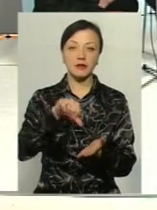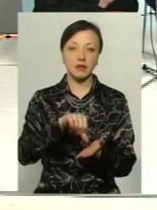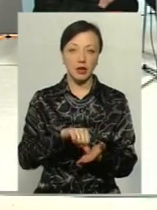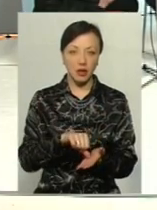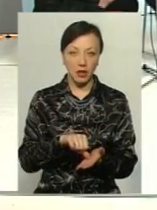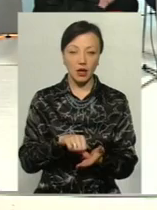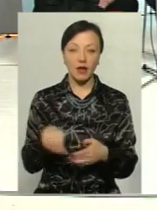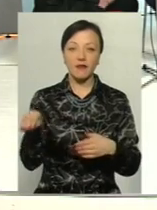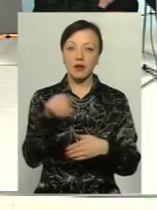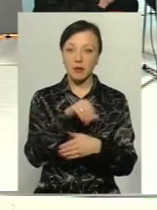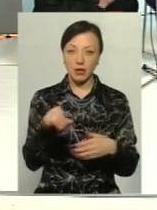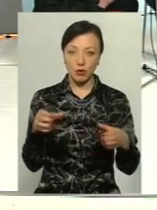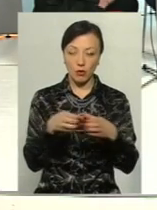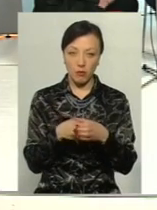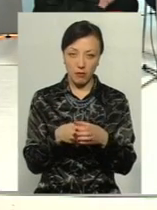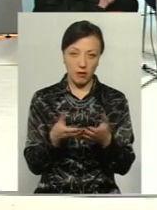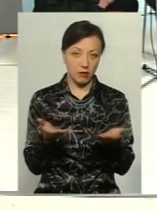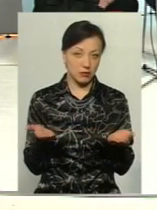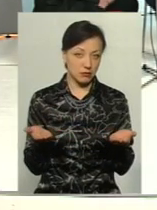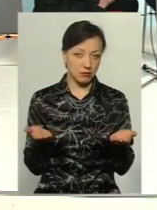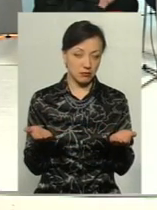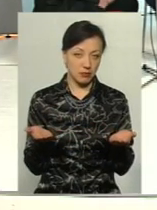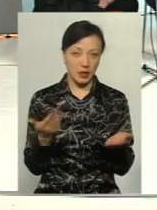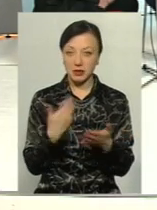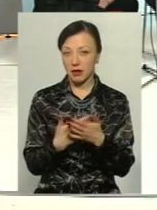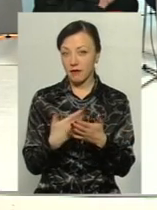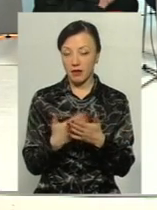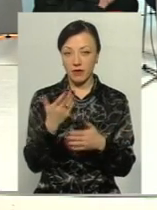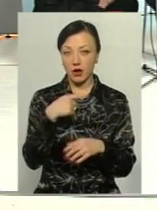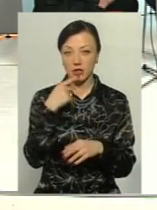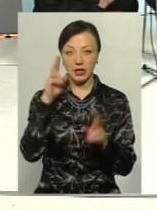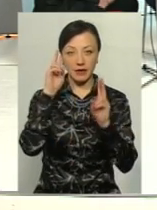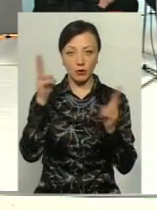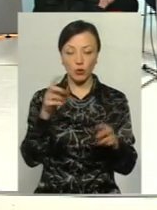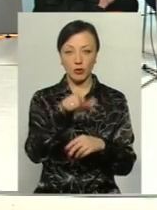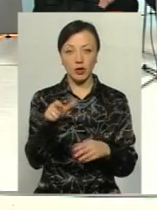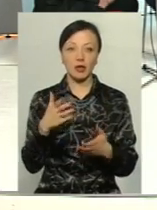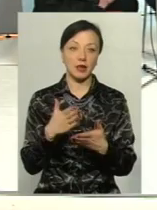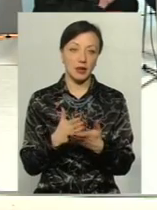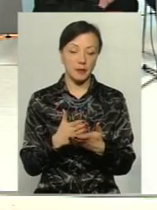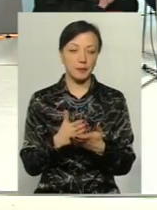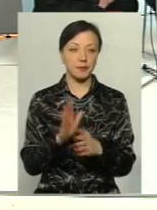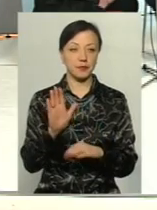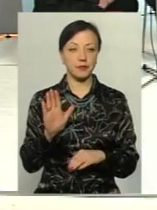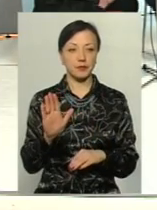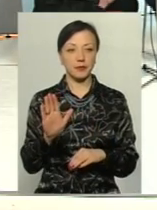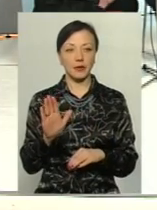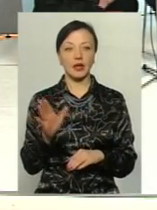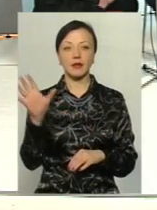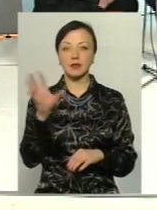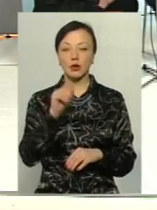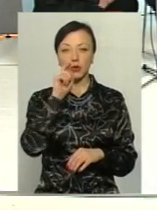вірменської громади. Ну, здавалося б, ви кажете, невідомі люди. Є